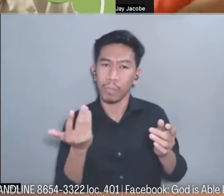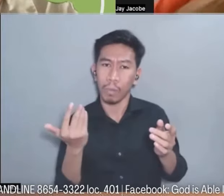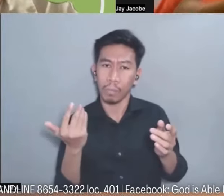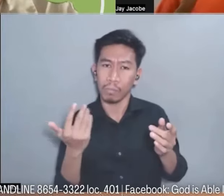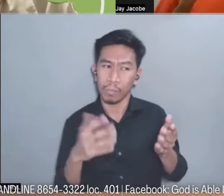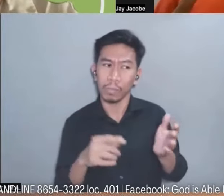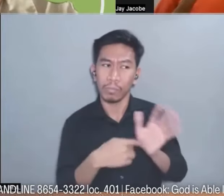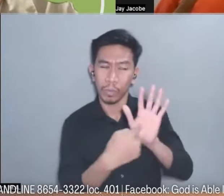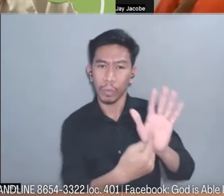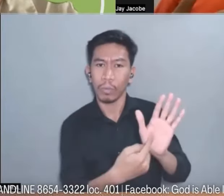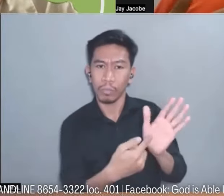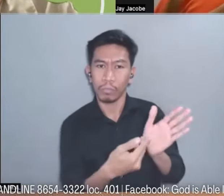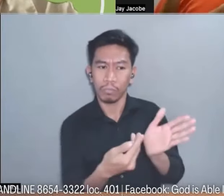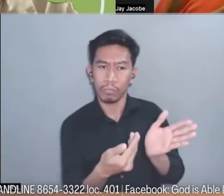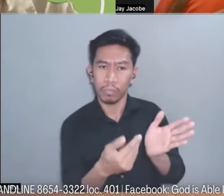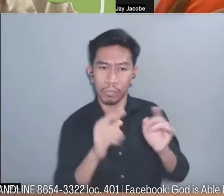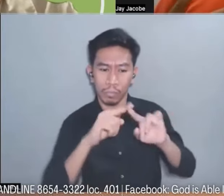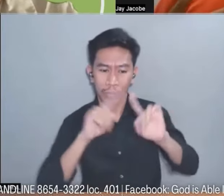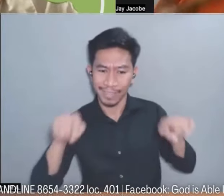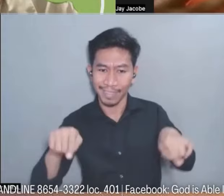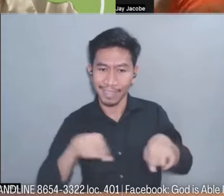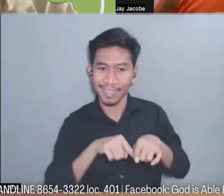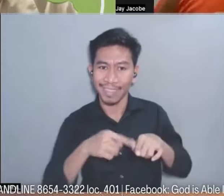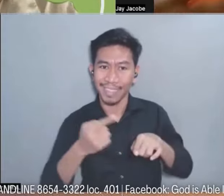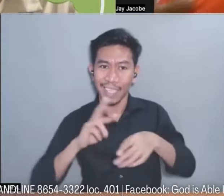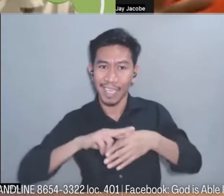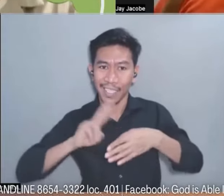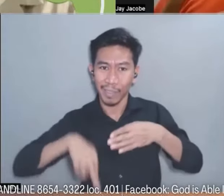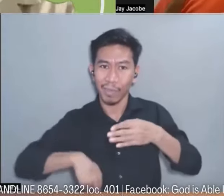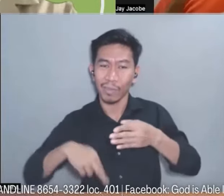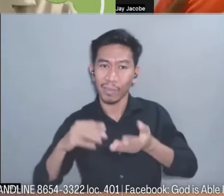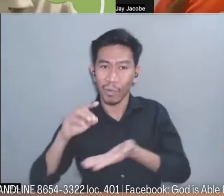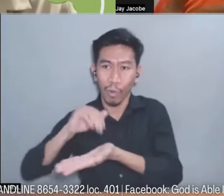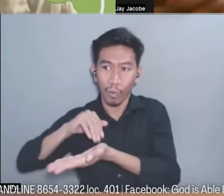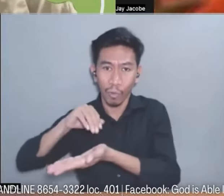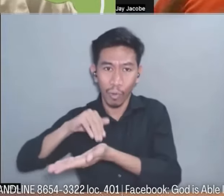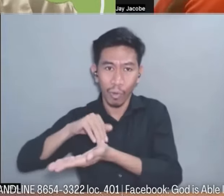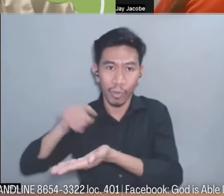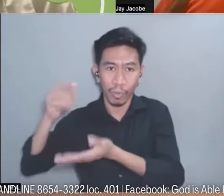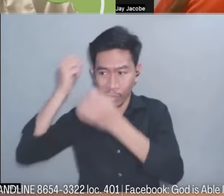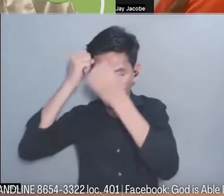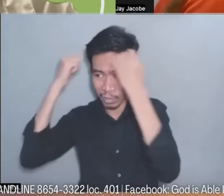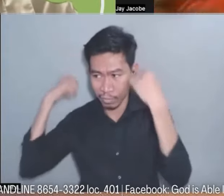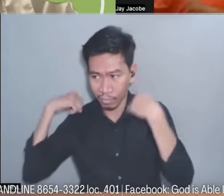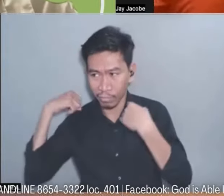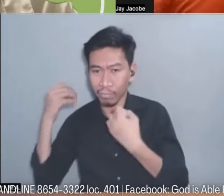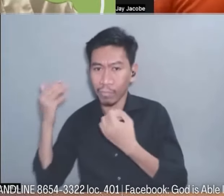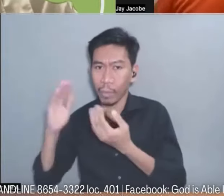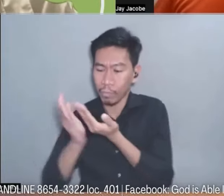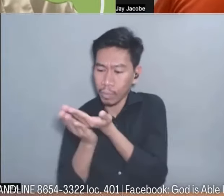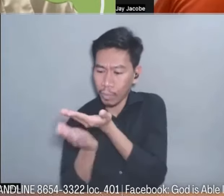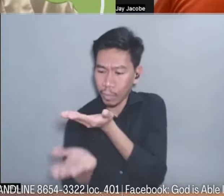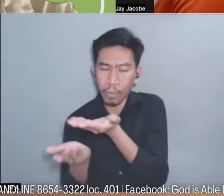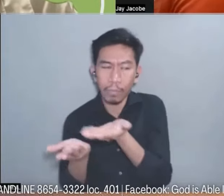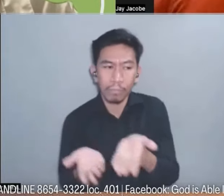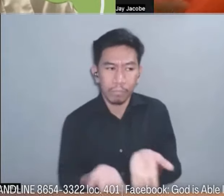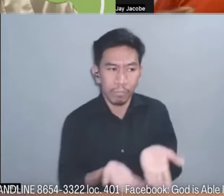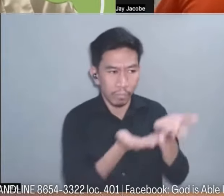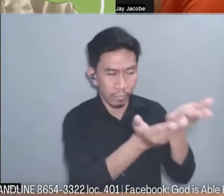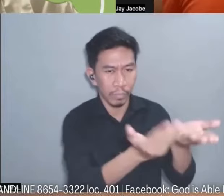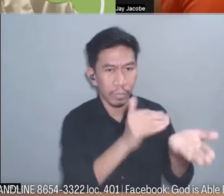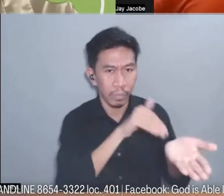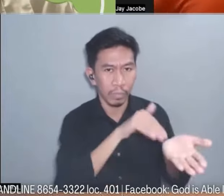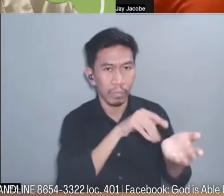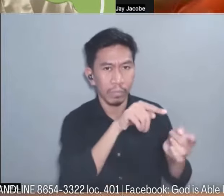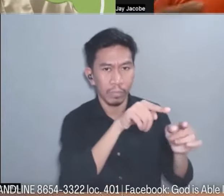dito sa Metro Vigan Hospital under doctor o neurologist po magaling na neurology pinakita niya sige ganito